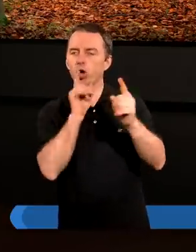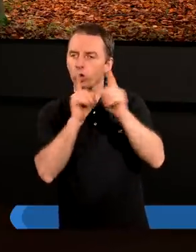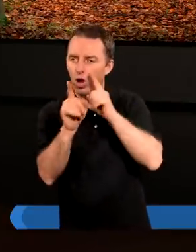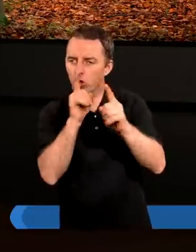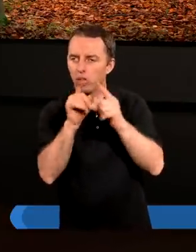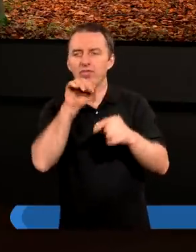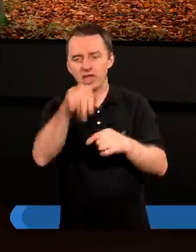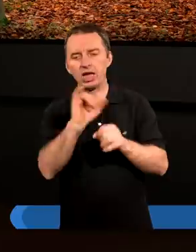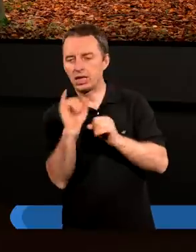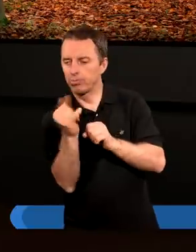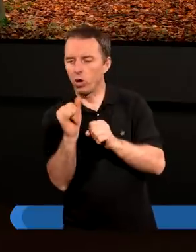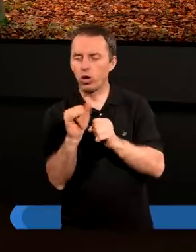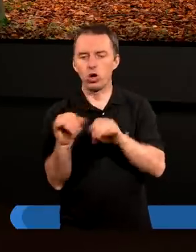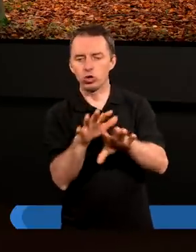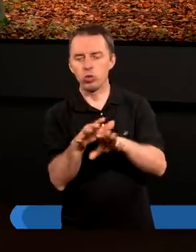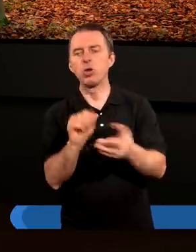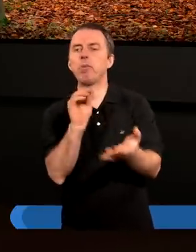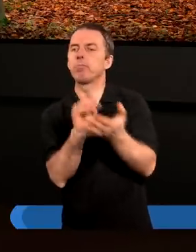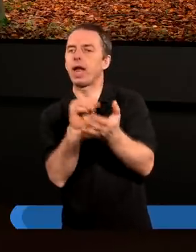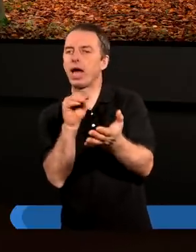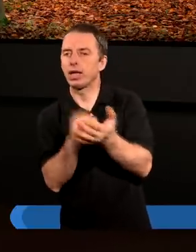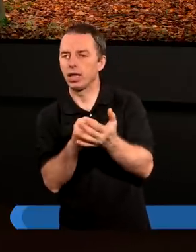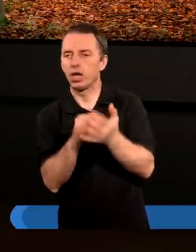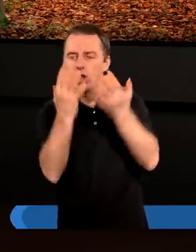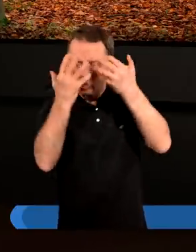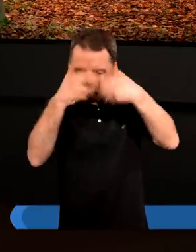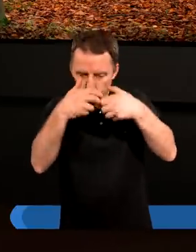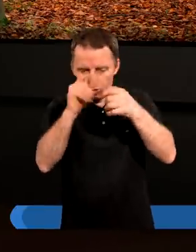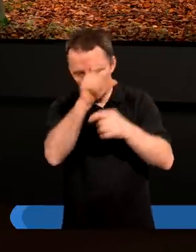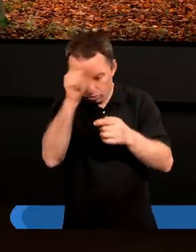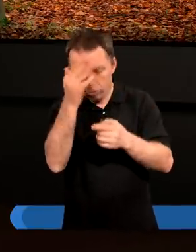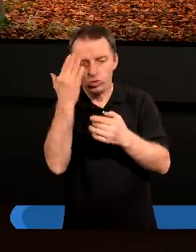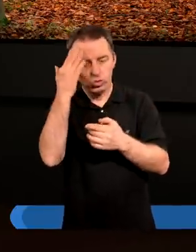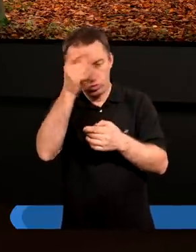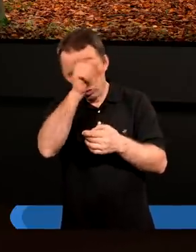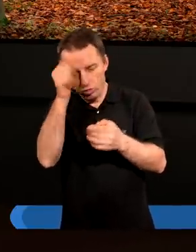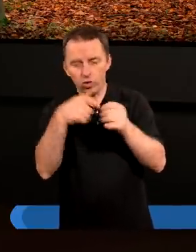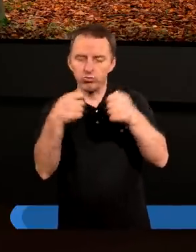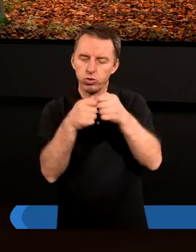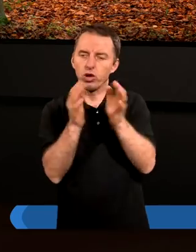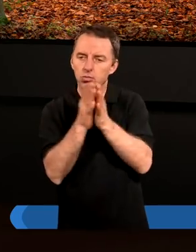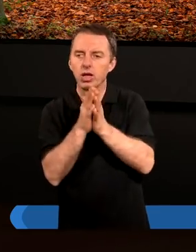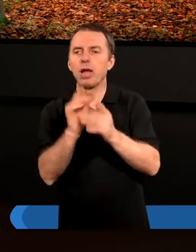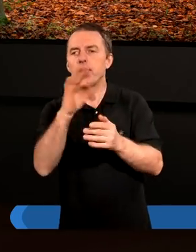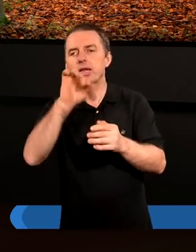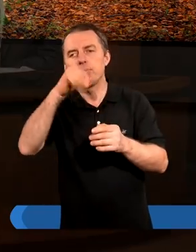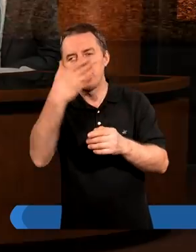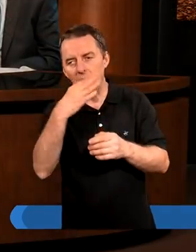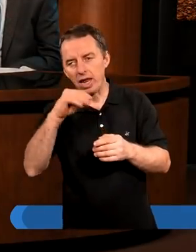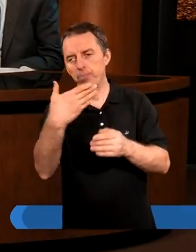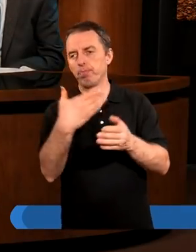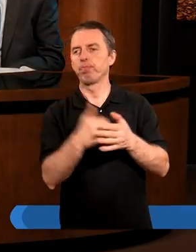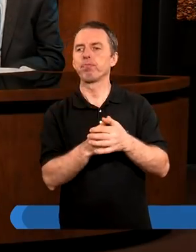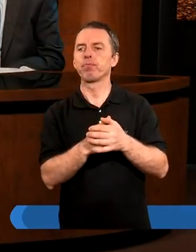w taki sposób praktyczny. Skłońmy nasze czoła do wspólnej modlitwy z Maksymilianem.